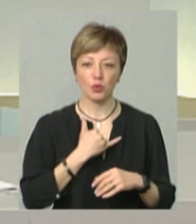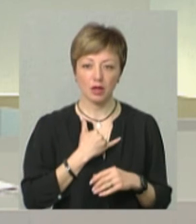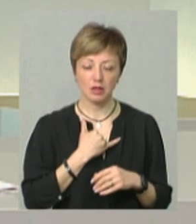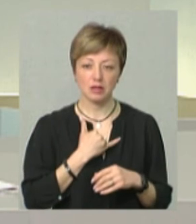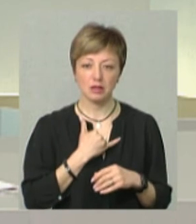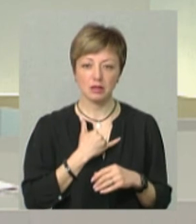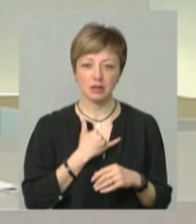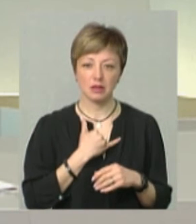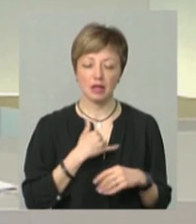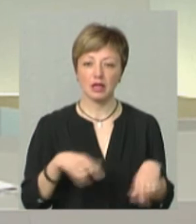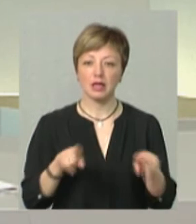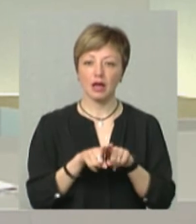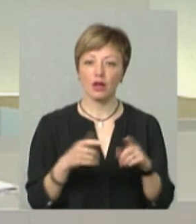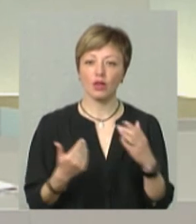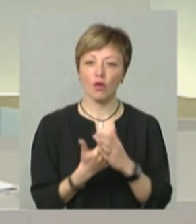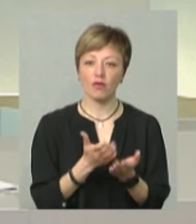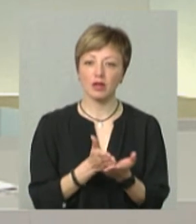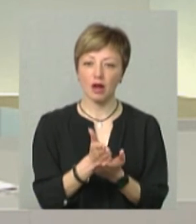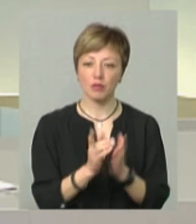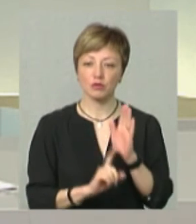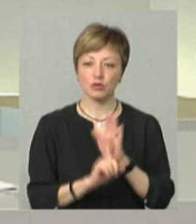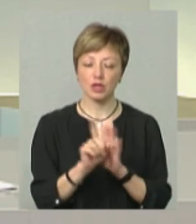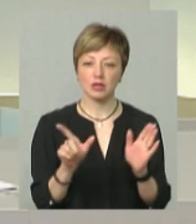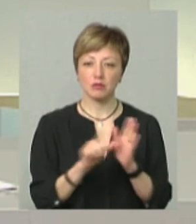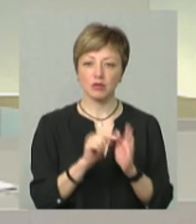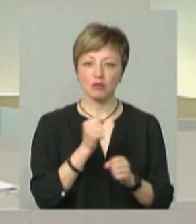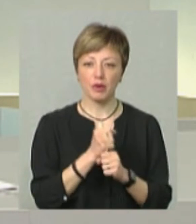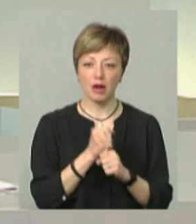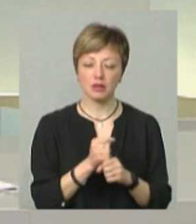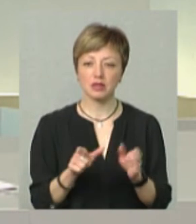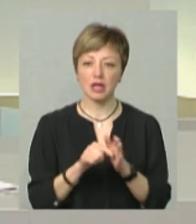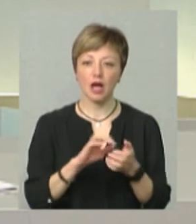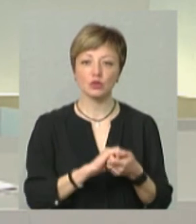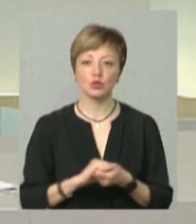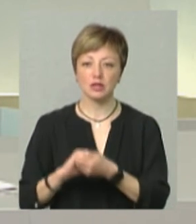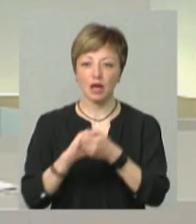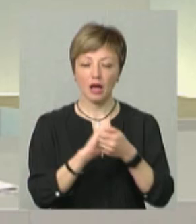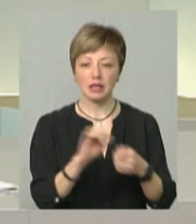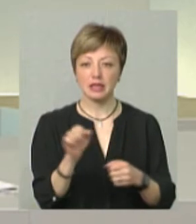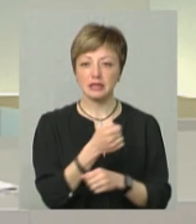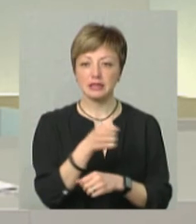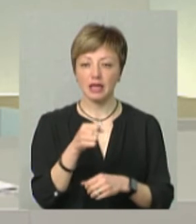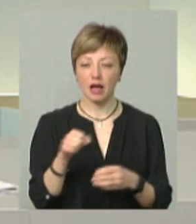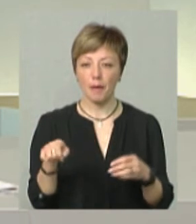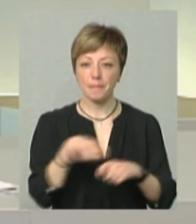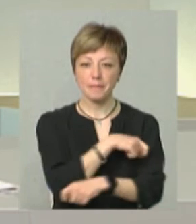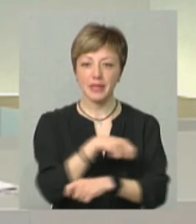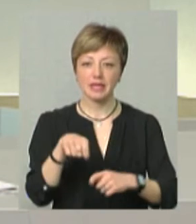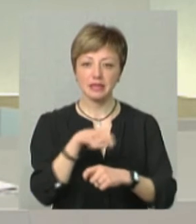такий новий напрямок. Ми розпочали співпраці з асоціацією текстильних декораторів